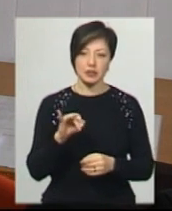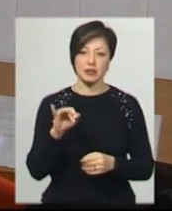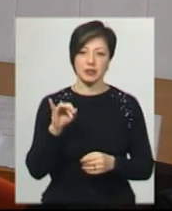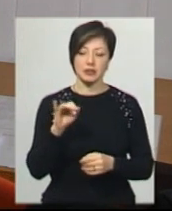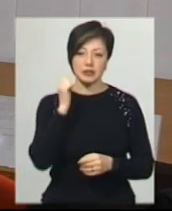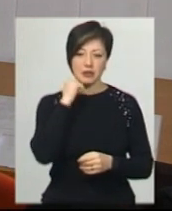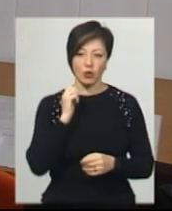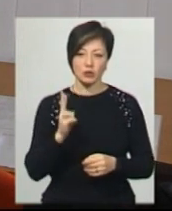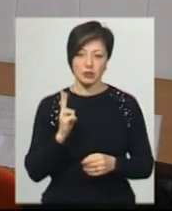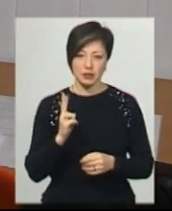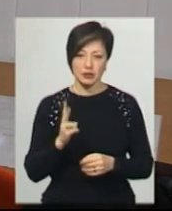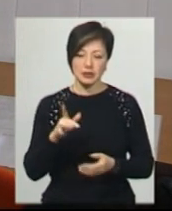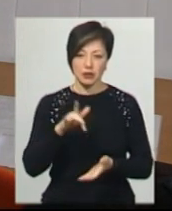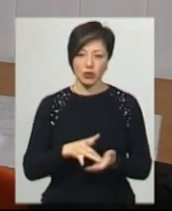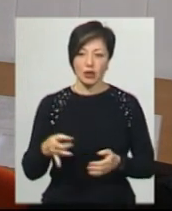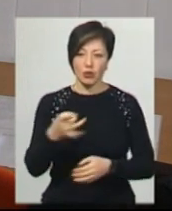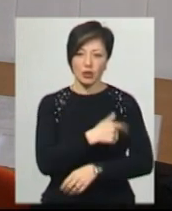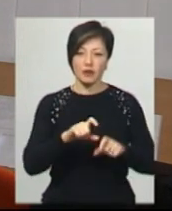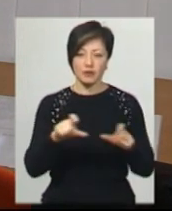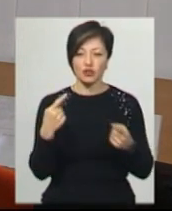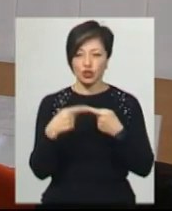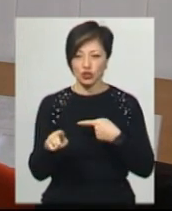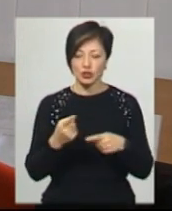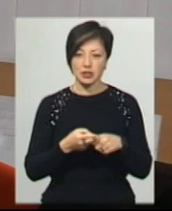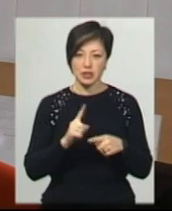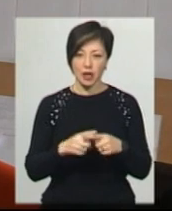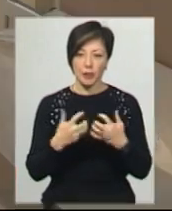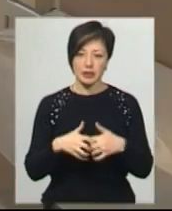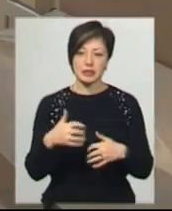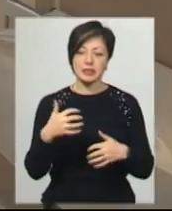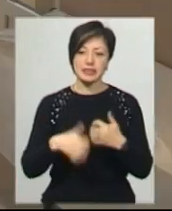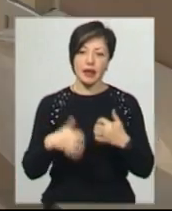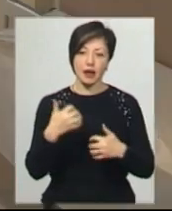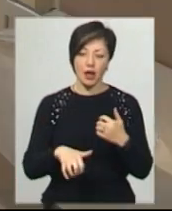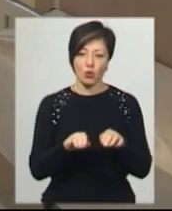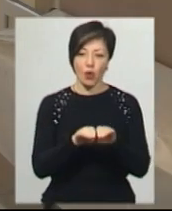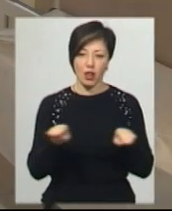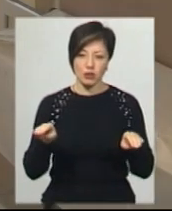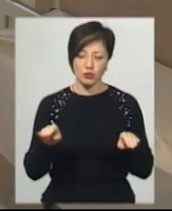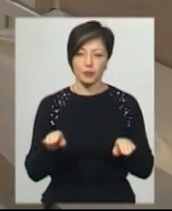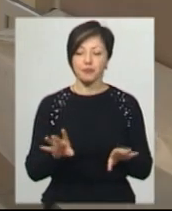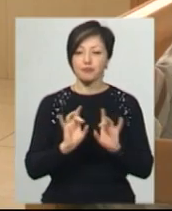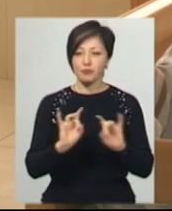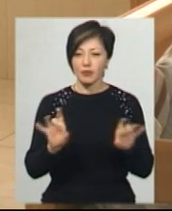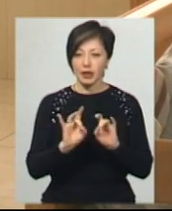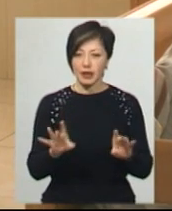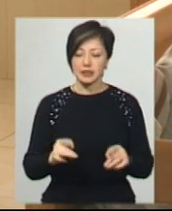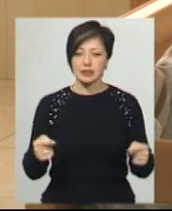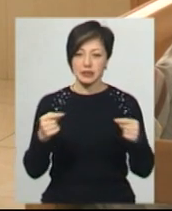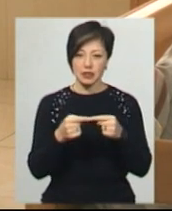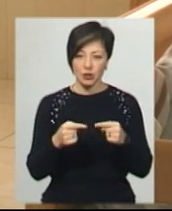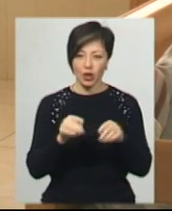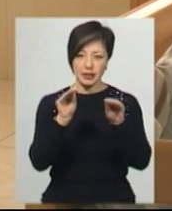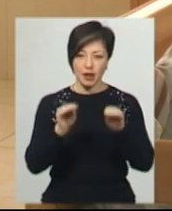Сароконстантинівській ЦРЛ. Всіх інших закладах це апарати середнього класу. За словами Аліни Костенко, згідно табелю оснащення